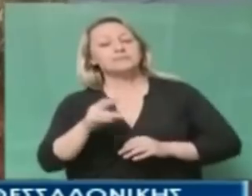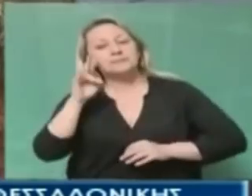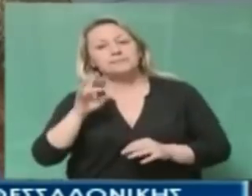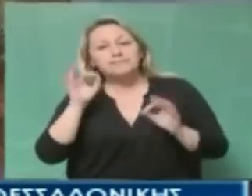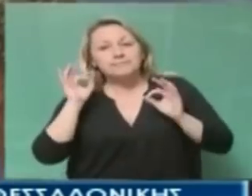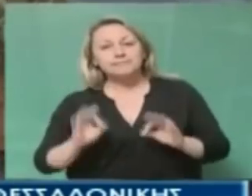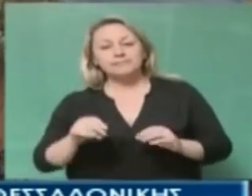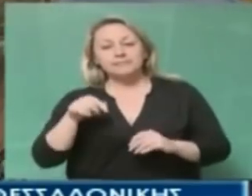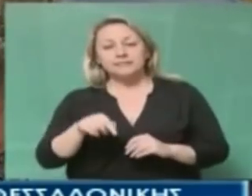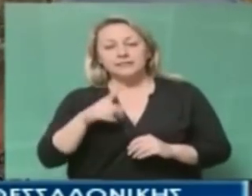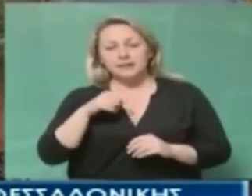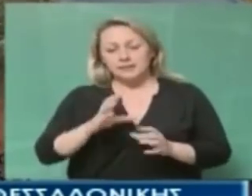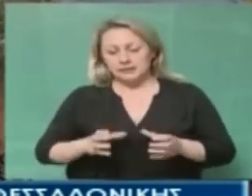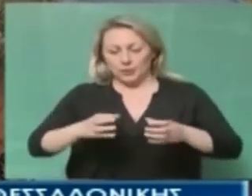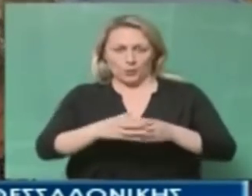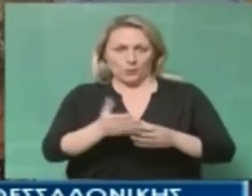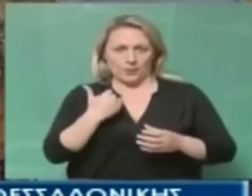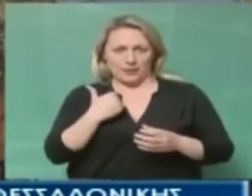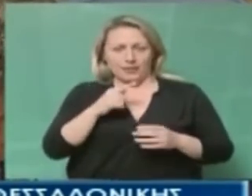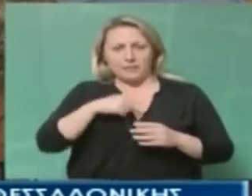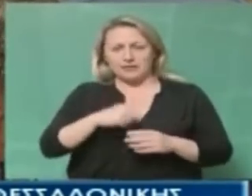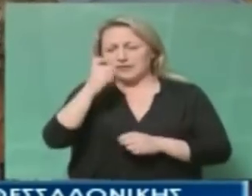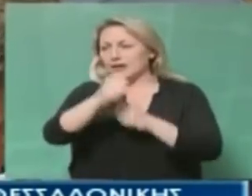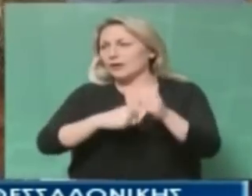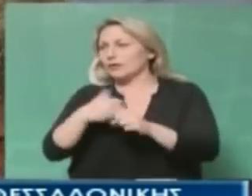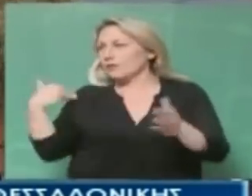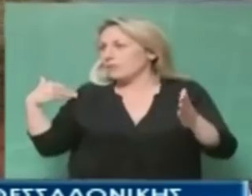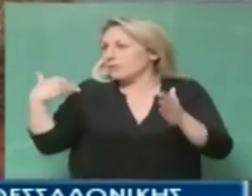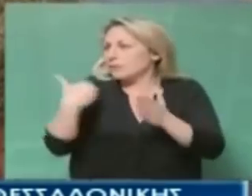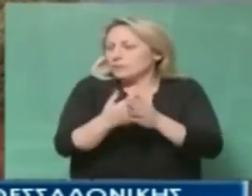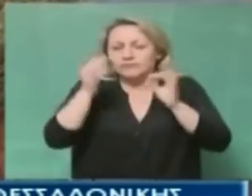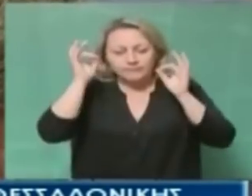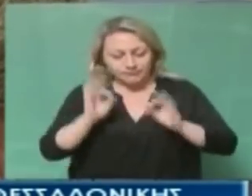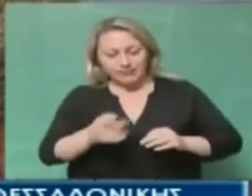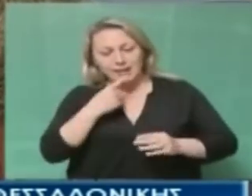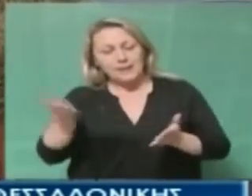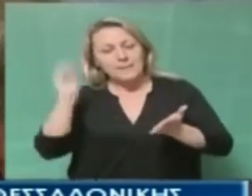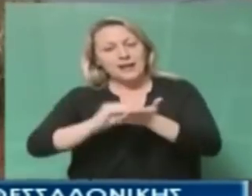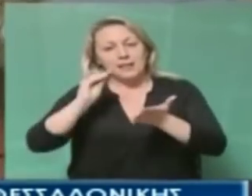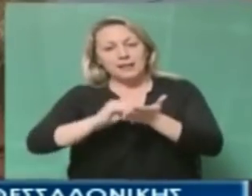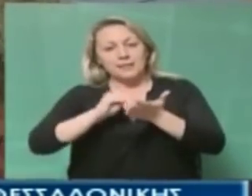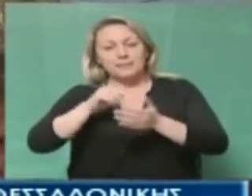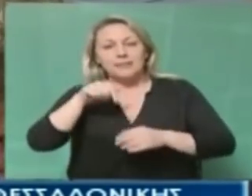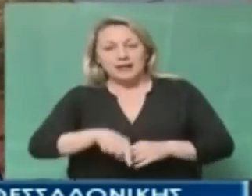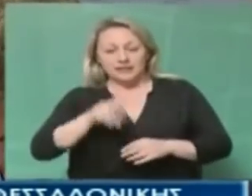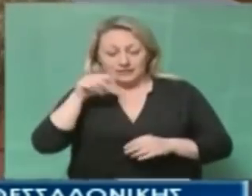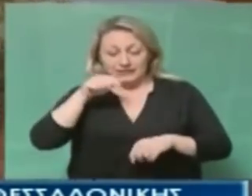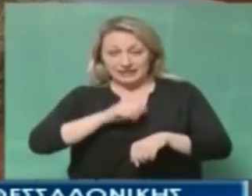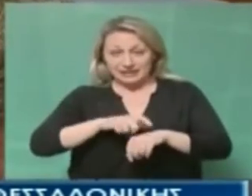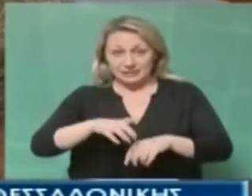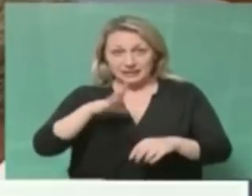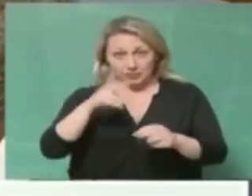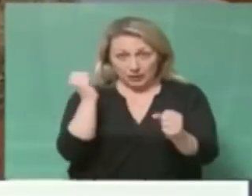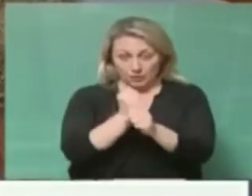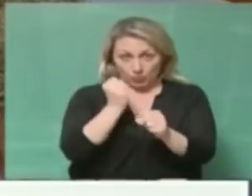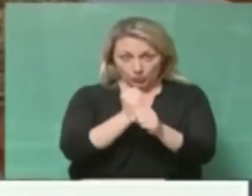επιβεβαιώνεται κάτι το οποίο εμείς σαν παράδοξη το λέμε εδώ και δέκα χρόνια που είμαι εδώ μέσα ότι οι ανάγκες είναι πολύ μεγαλύτερες από τον κόσμο